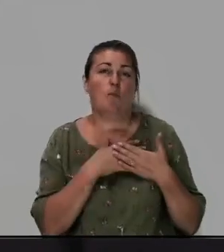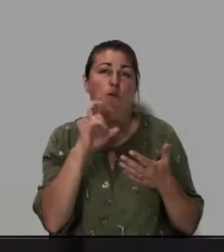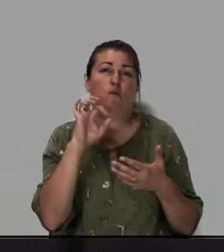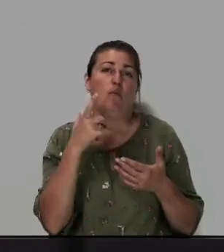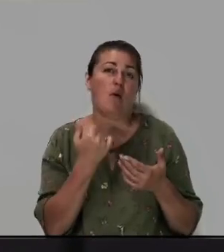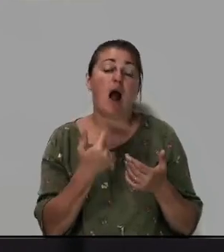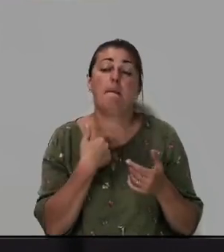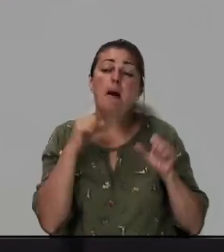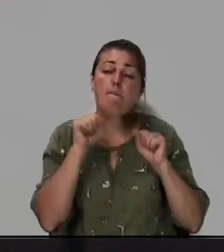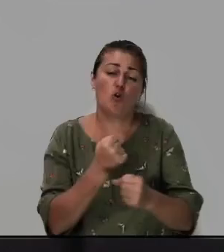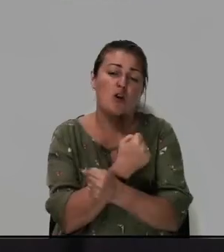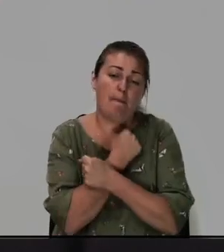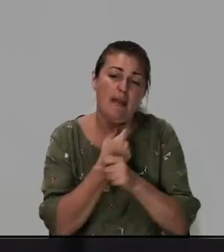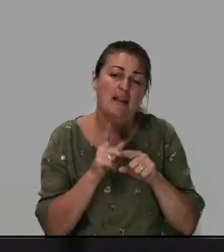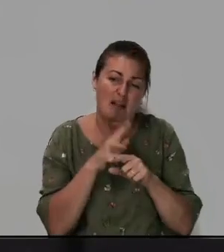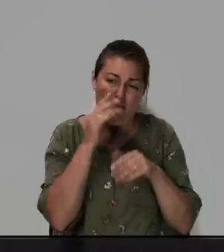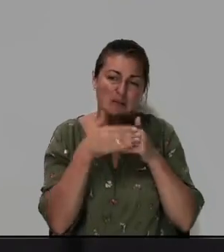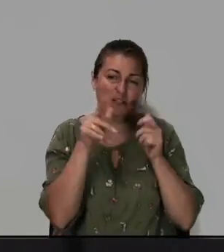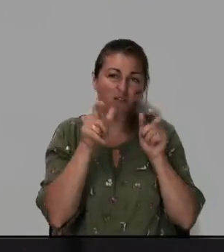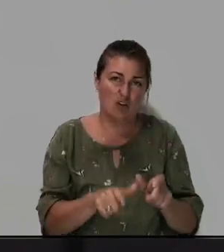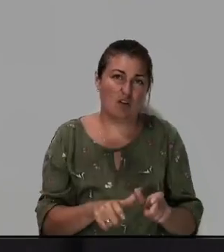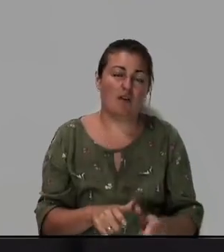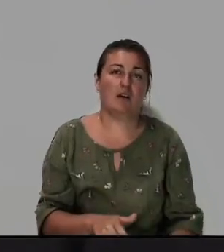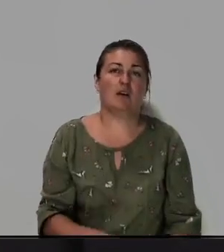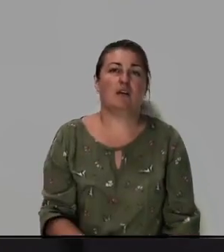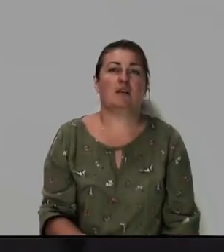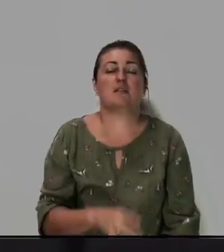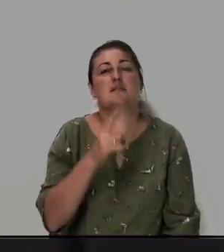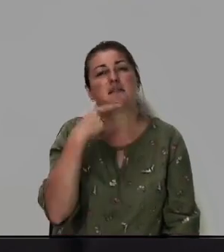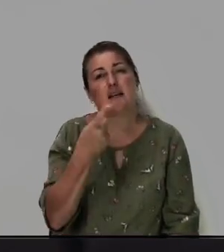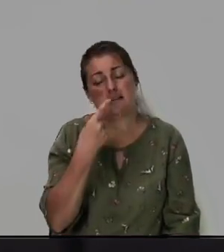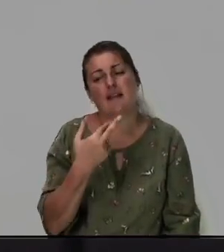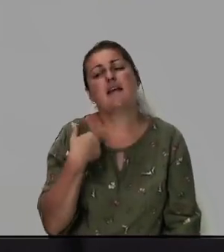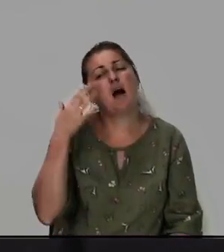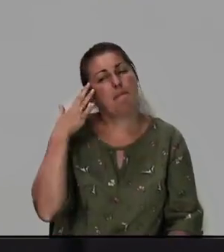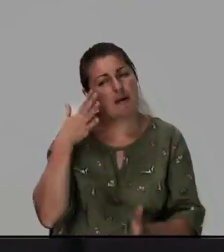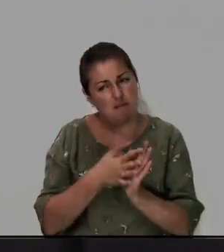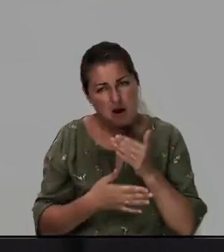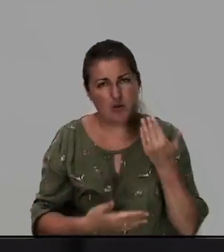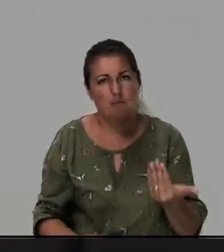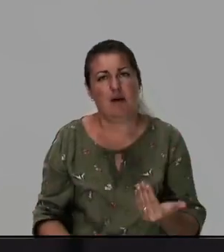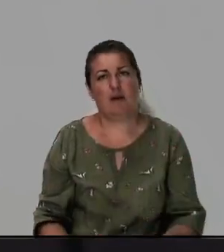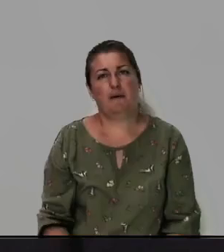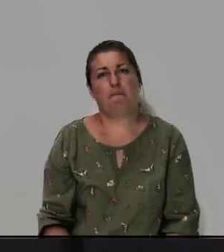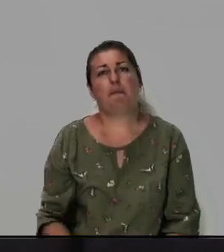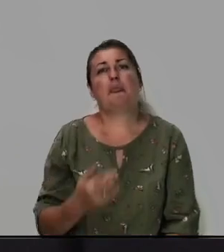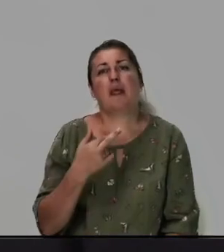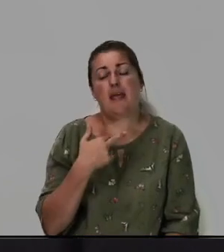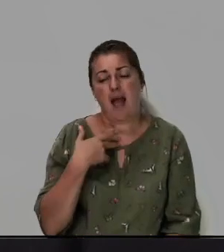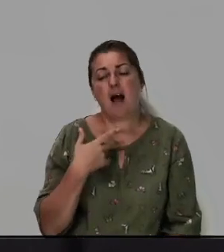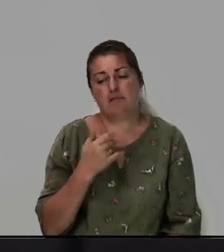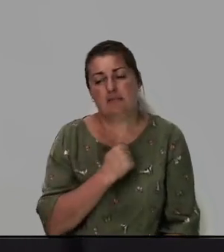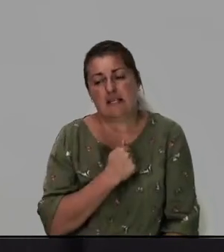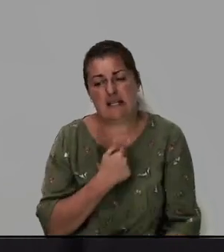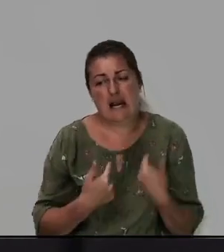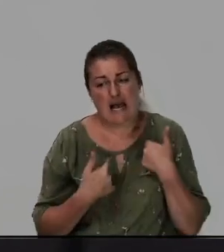Мы можем обнять этого нашего близкого человека. Сказать, я понимаю тебя. Я сострадаю вместе